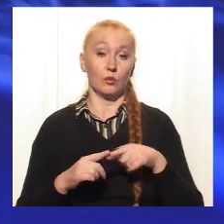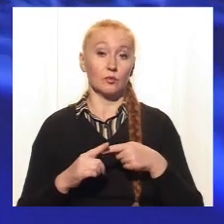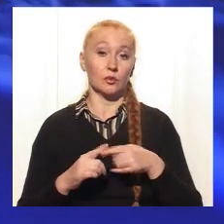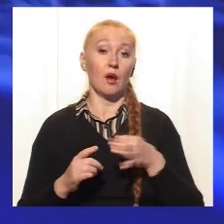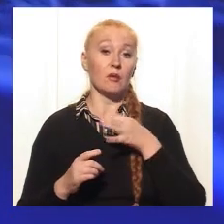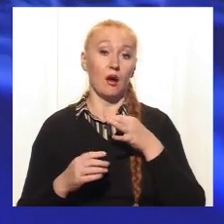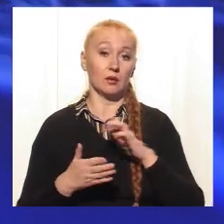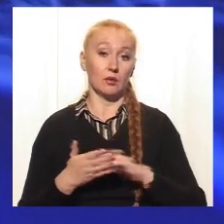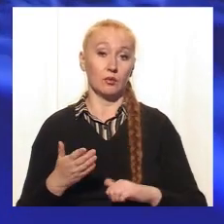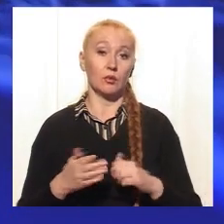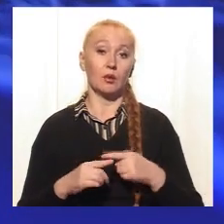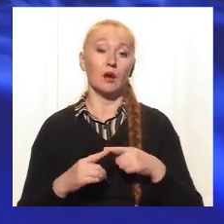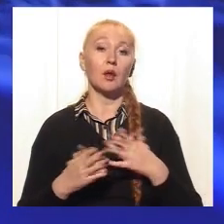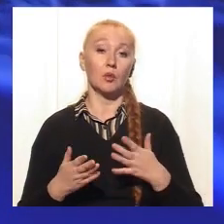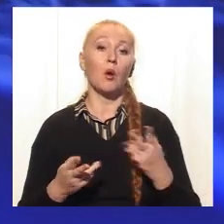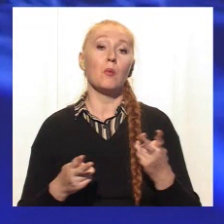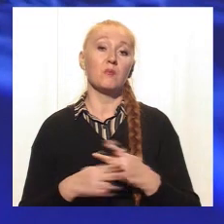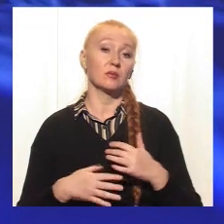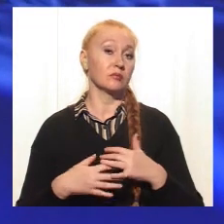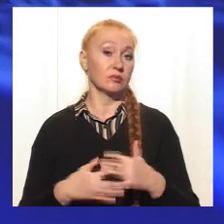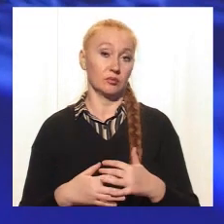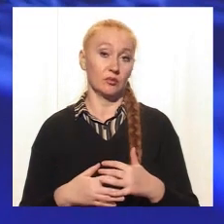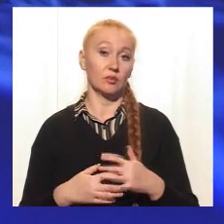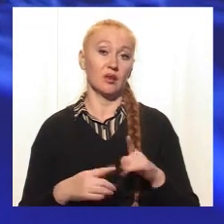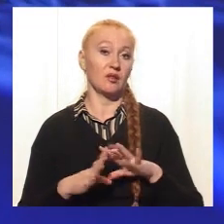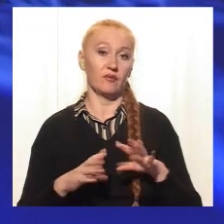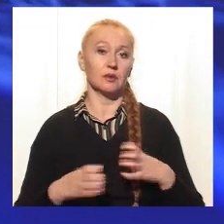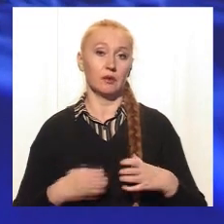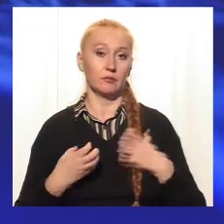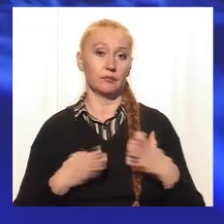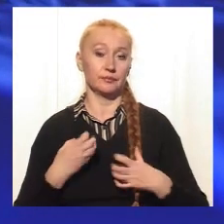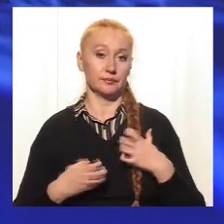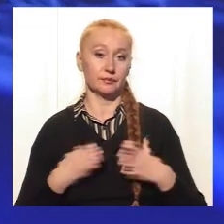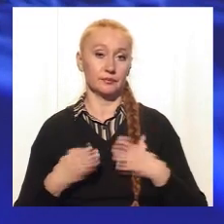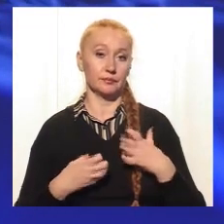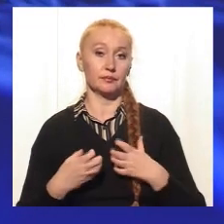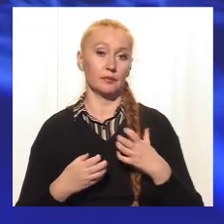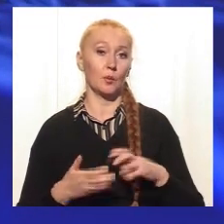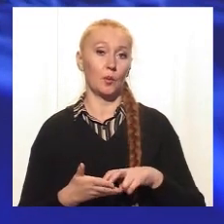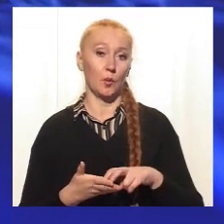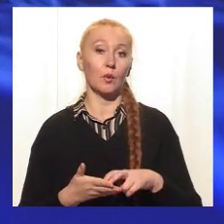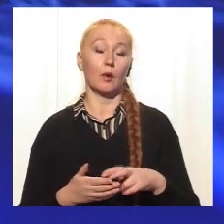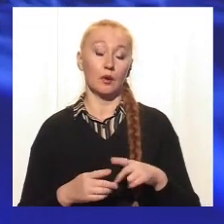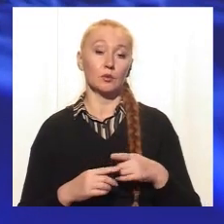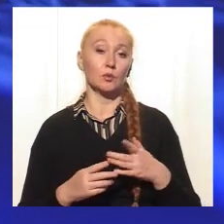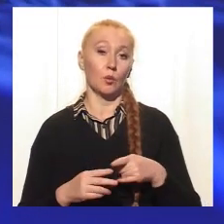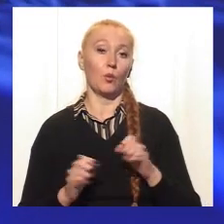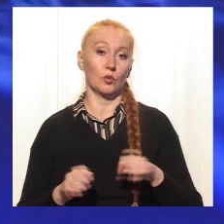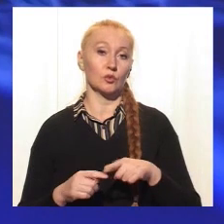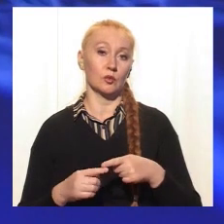чаще всього, це, конечно же, безплоді. Те, що всіх завжди пугає, і то, к чому це приводить.